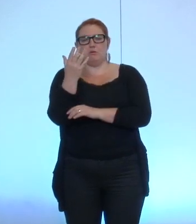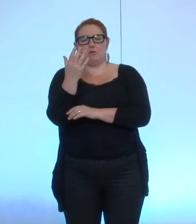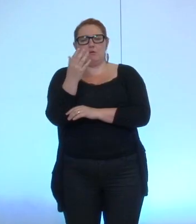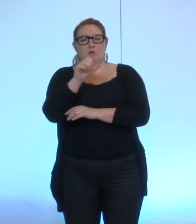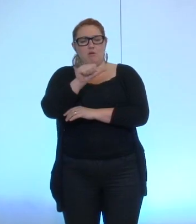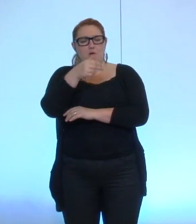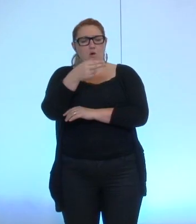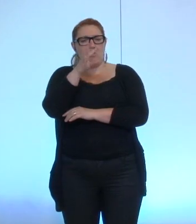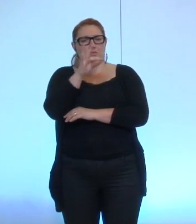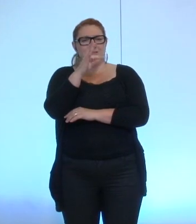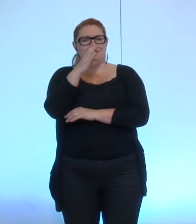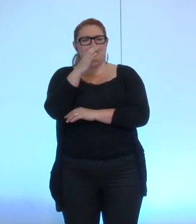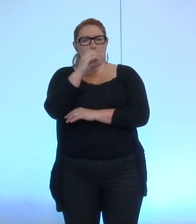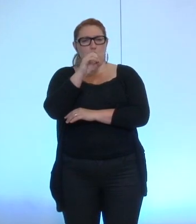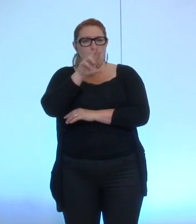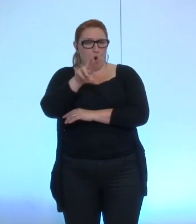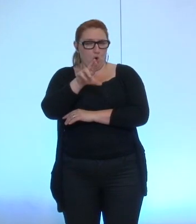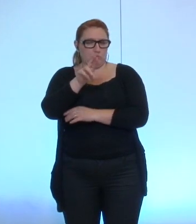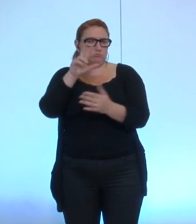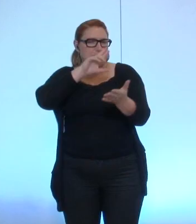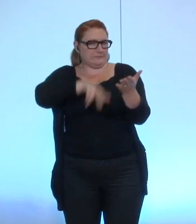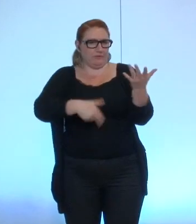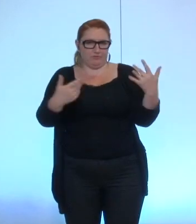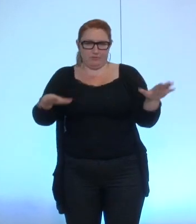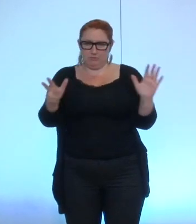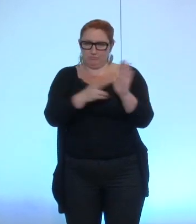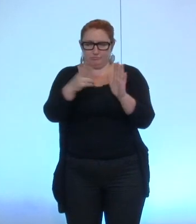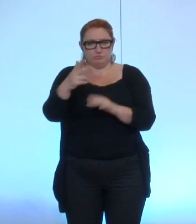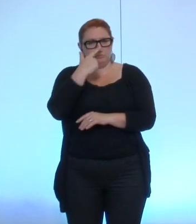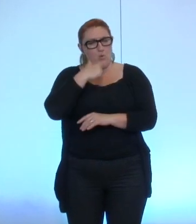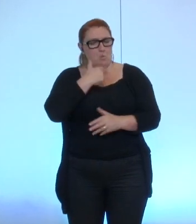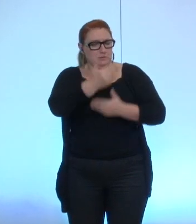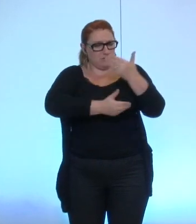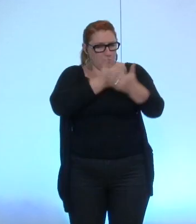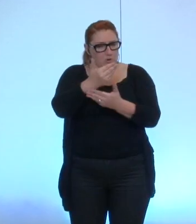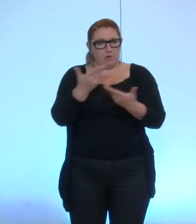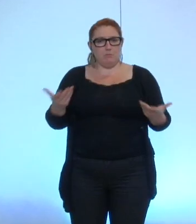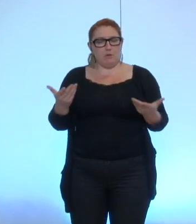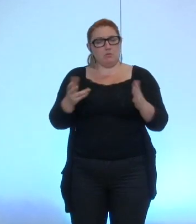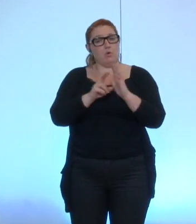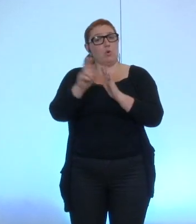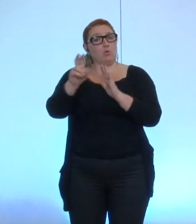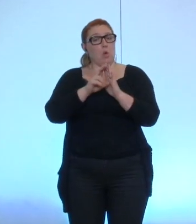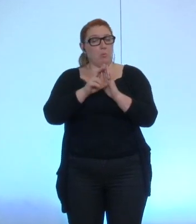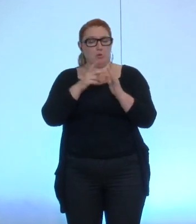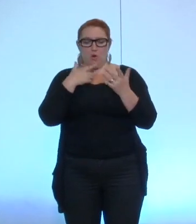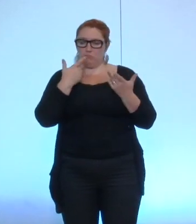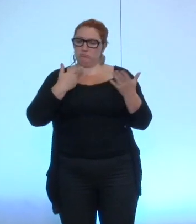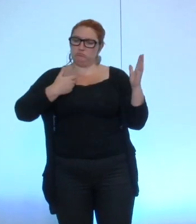vous êtes maintenant un maire à temps plein vous tenez vos engagements en appliquant le non-cumul des mandats Grenoble en avait besoin